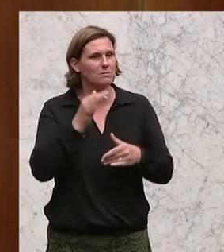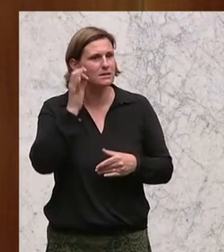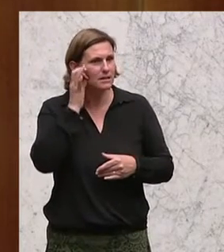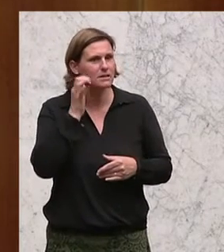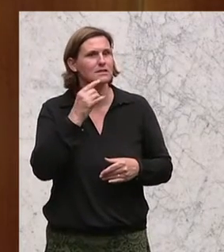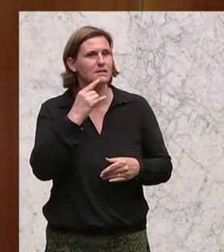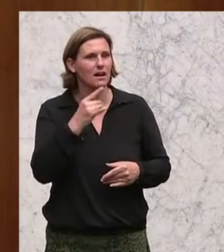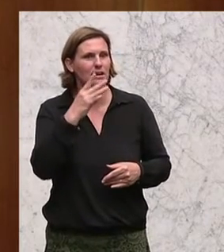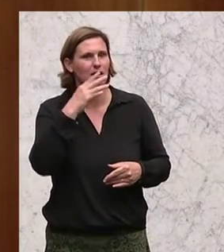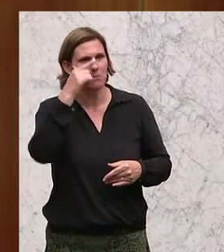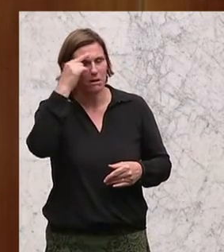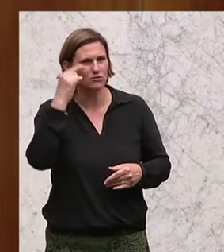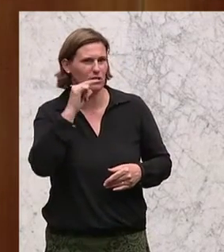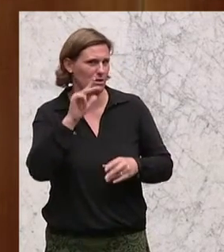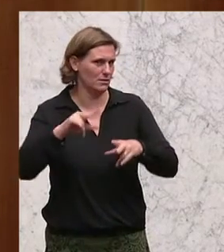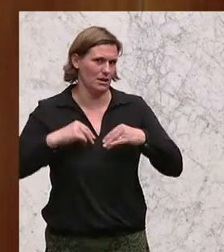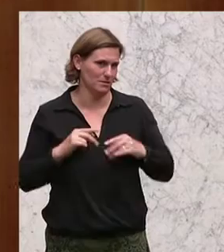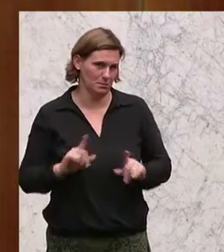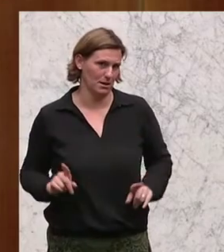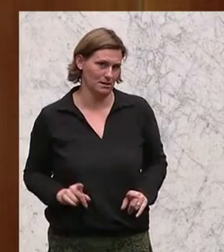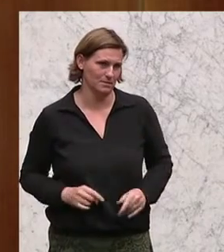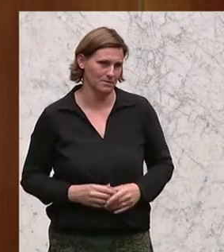für einen Menschen nicht zu akzeptieren.